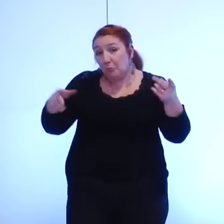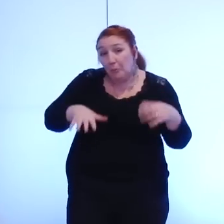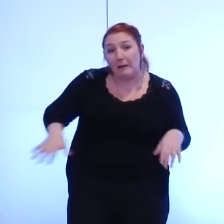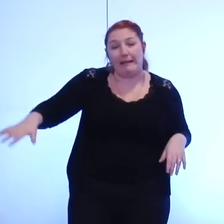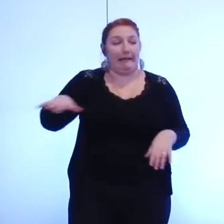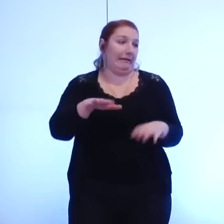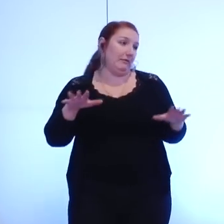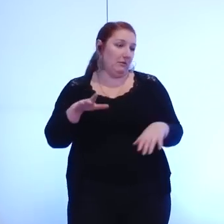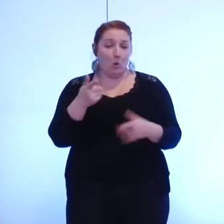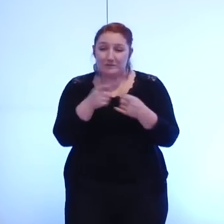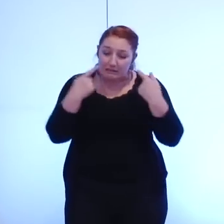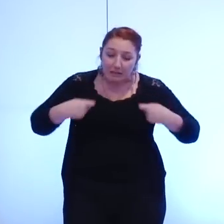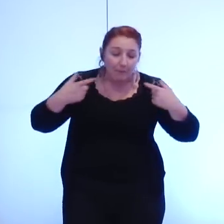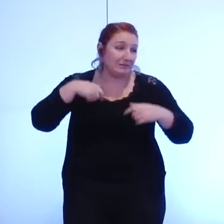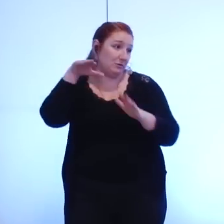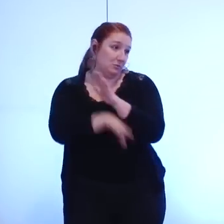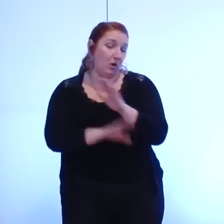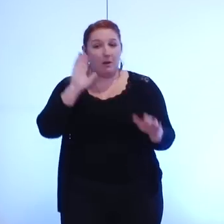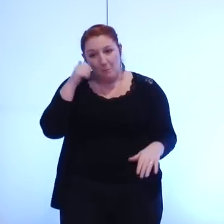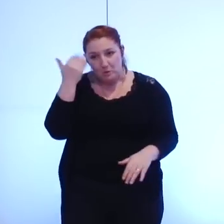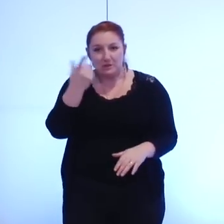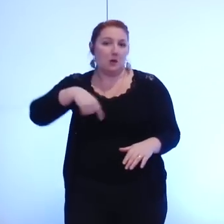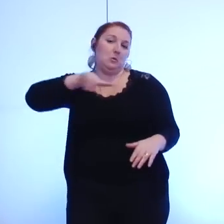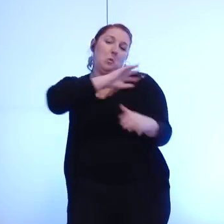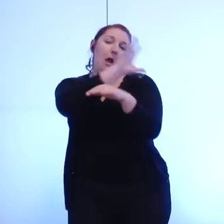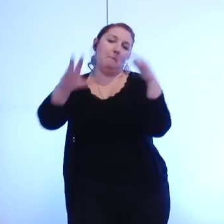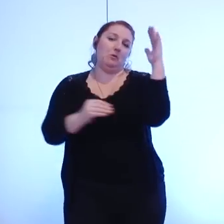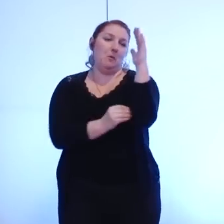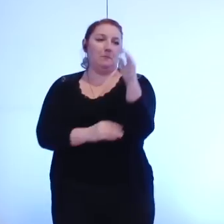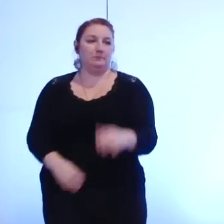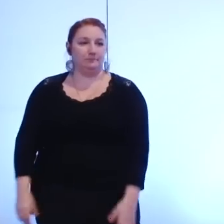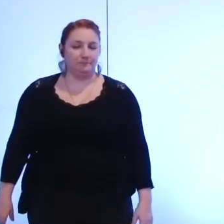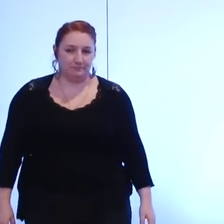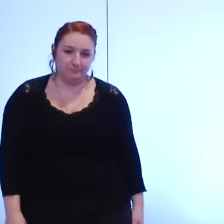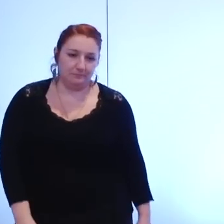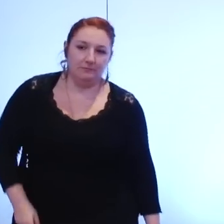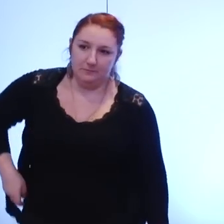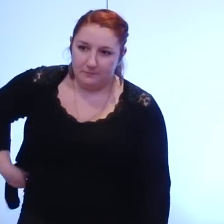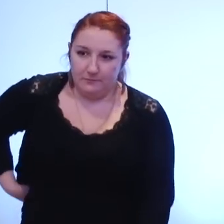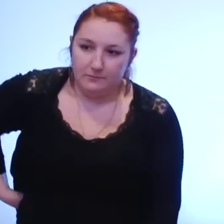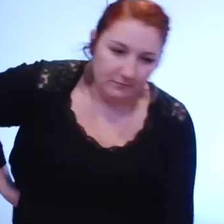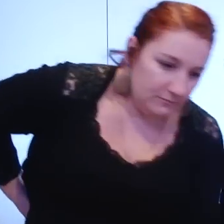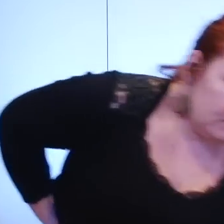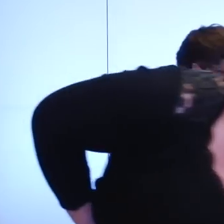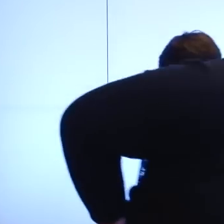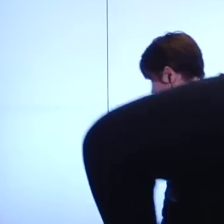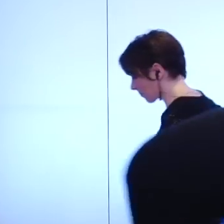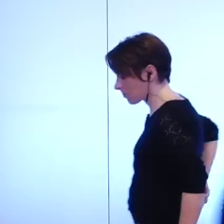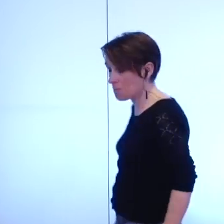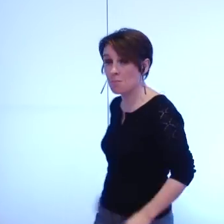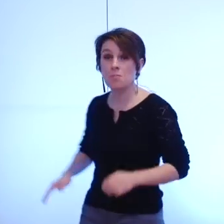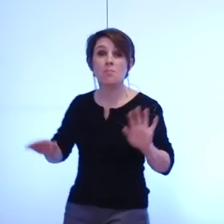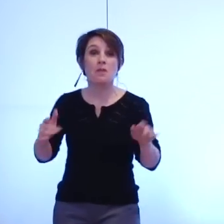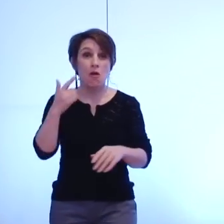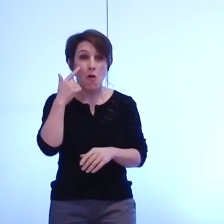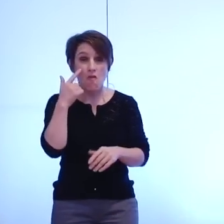et c'est dans cet esprit là que nous déposions cet amendement voyons effectivement le gain de temps de la délibération je vous